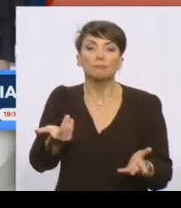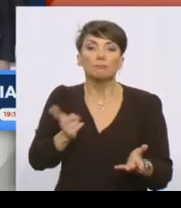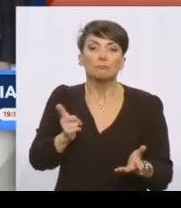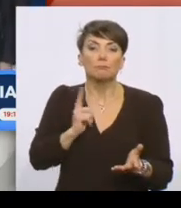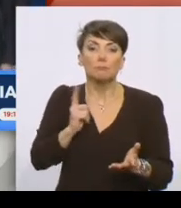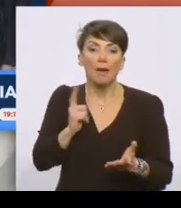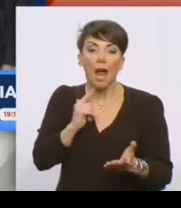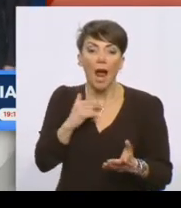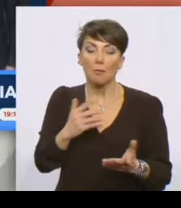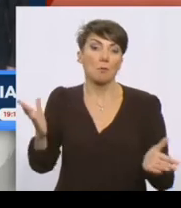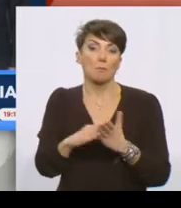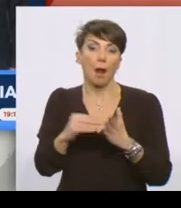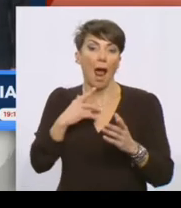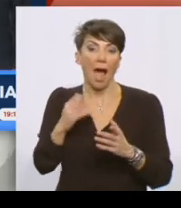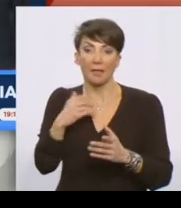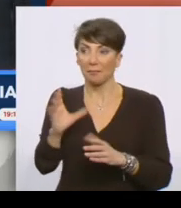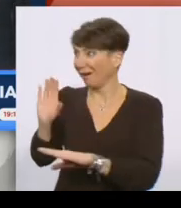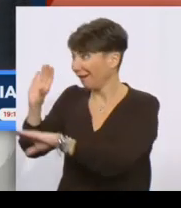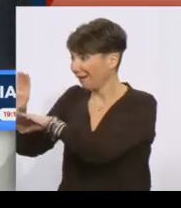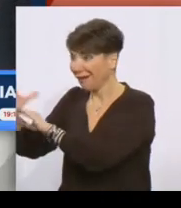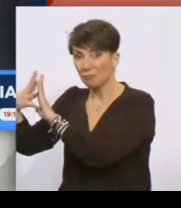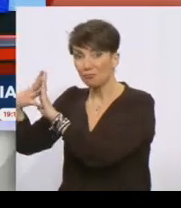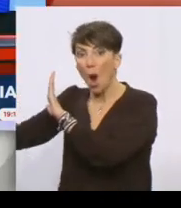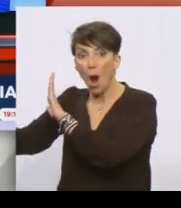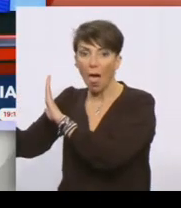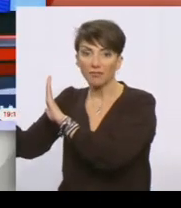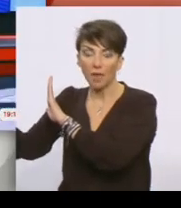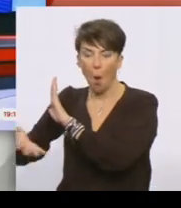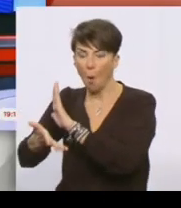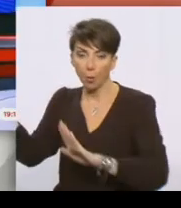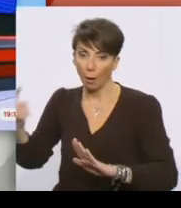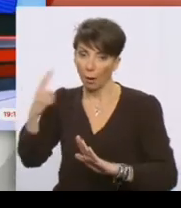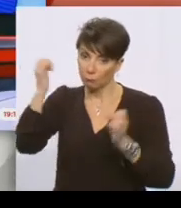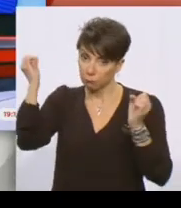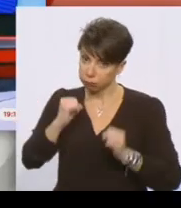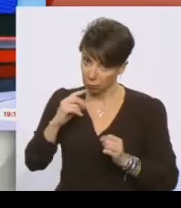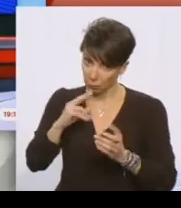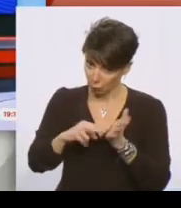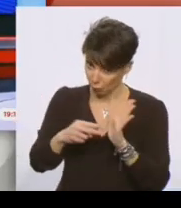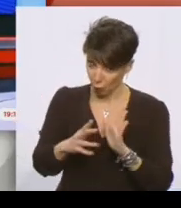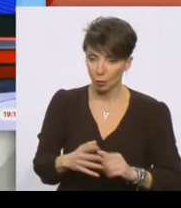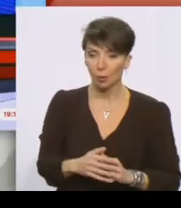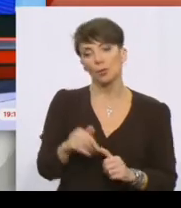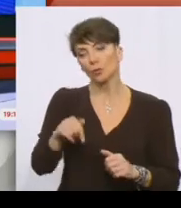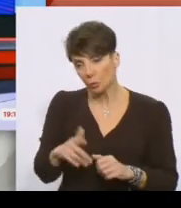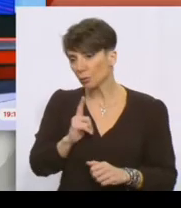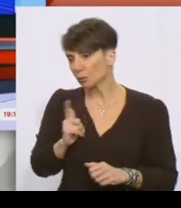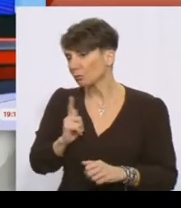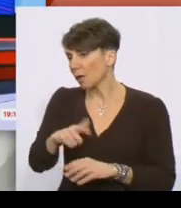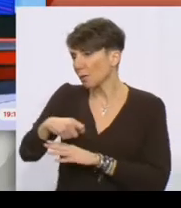τη περίπτωση ότι θα ξεκλήσουν ένα πρωί φτωχή στην Τουρκία. Σε ευχαριστώ πάρα πολύ για άλλες τις πληροφορίες. Παρακολουθούμε τις εξελίξεις και την εκδίκαση με μεγάλο